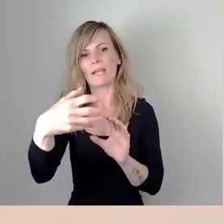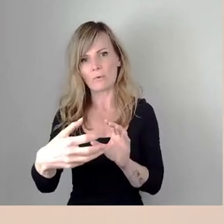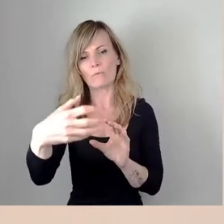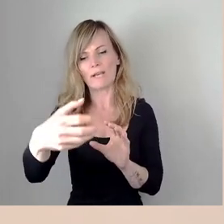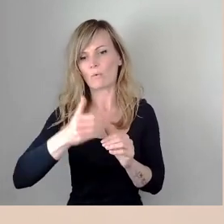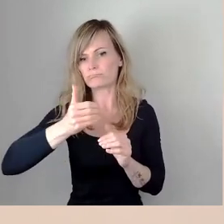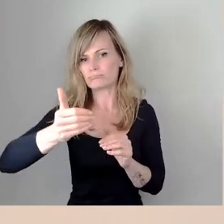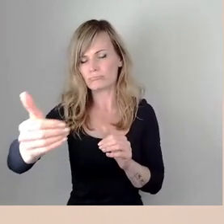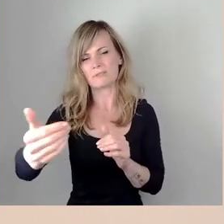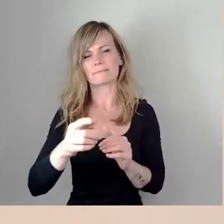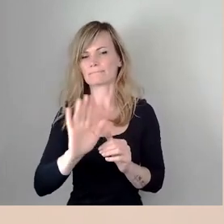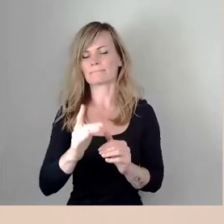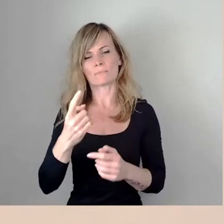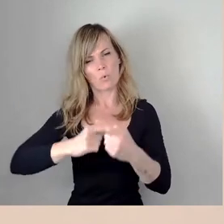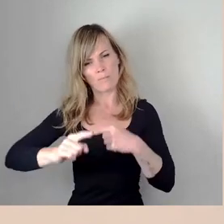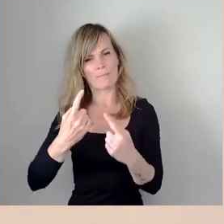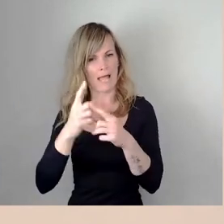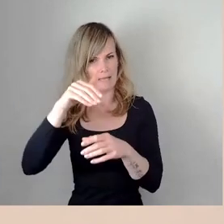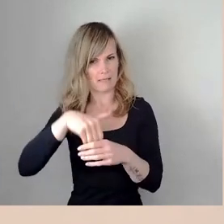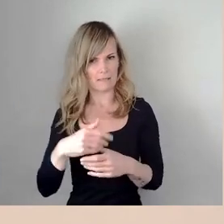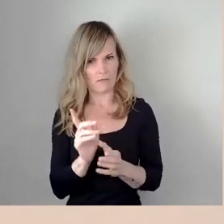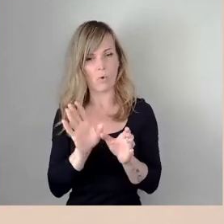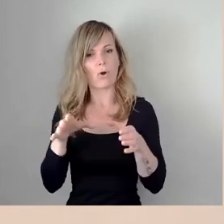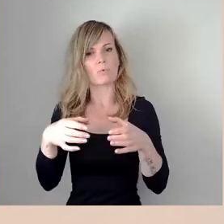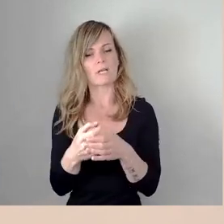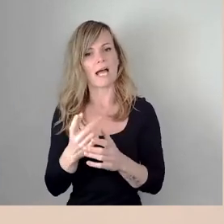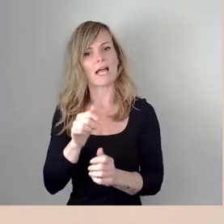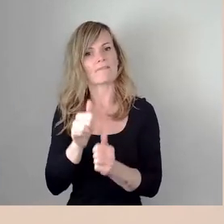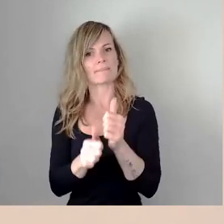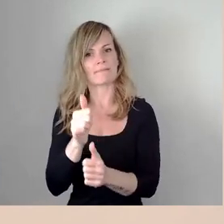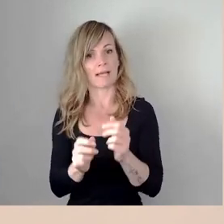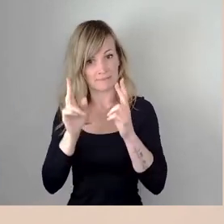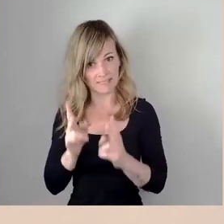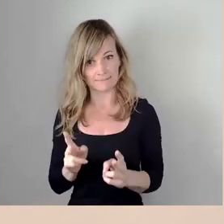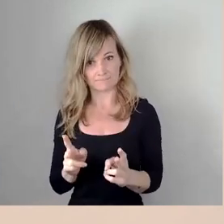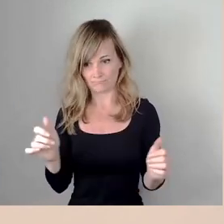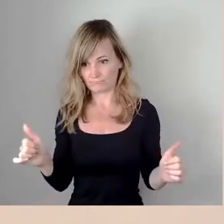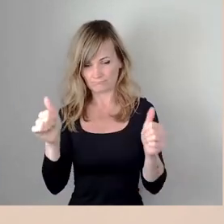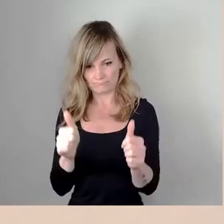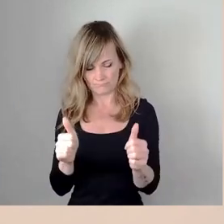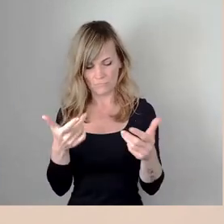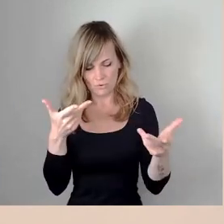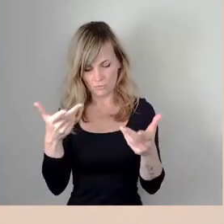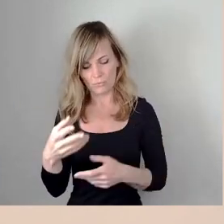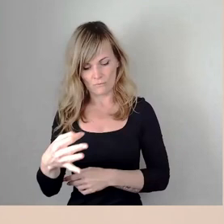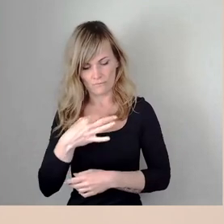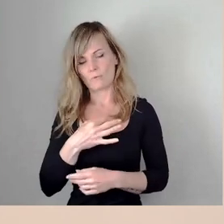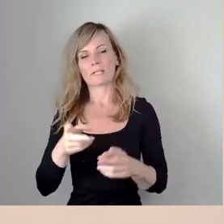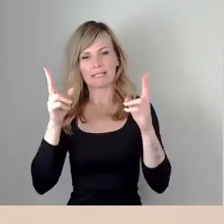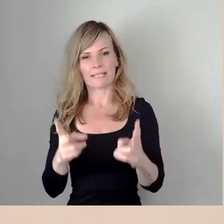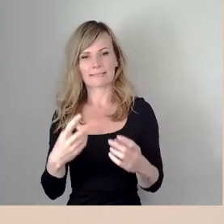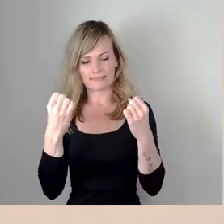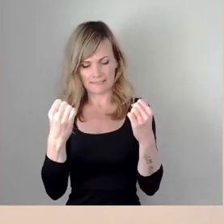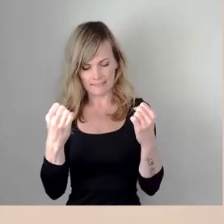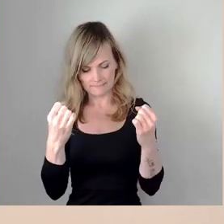die wir Ihnen vorschlagen, eben mit dem kommunalen Wettbewerbsrecht uns Rechtssicherheit schafft, auf Basis, wie ich schon